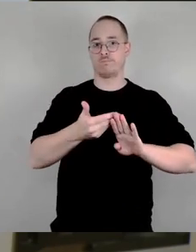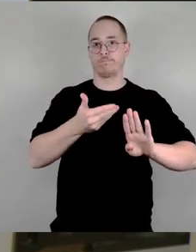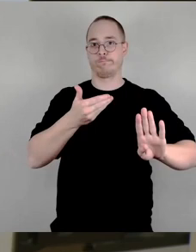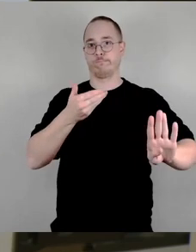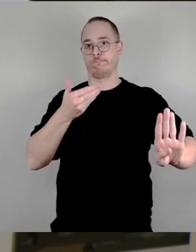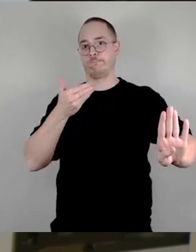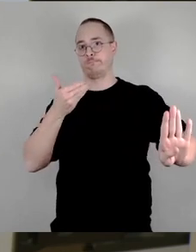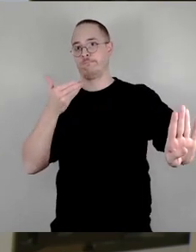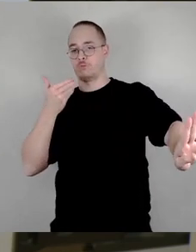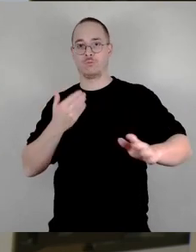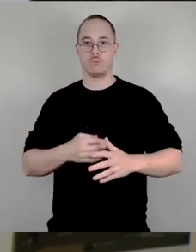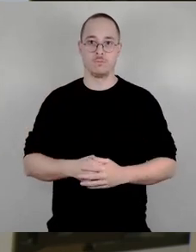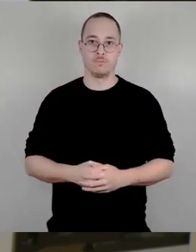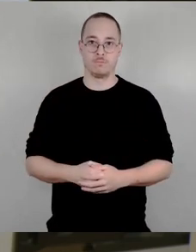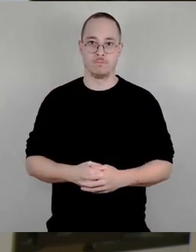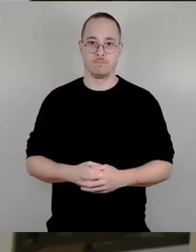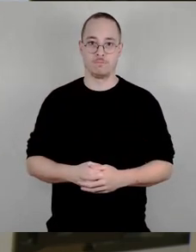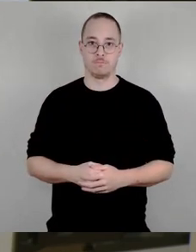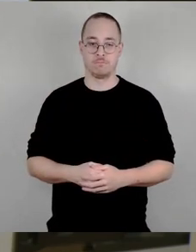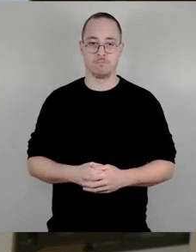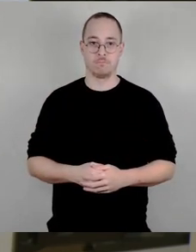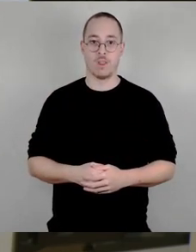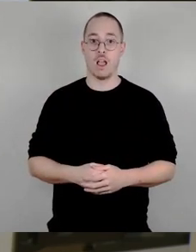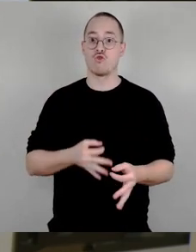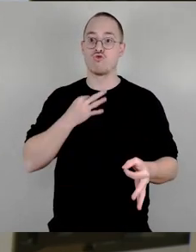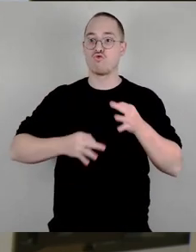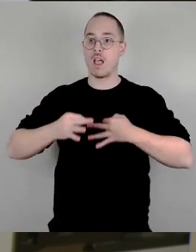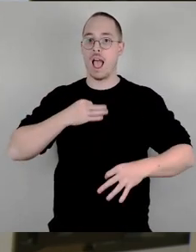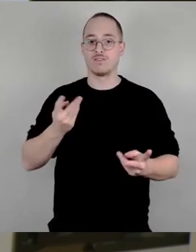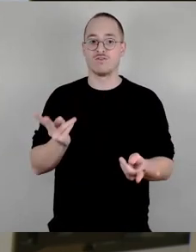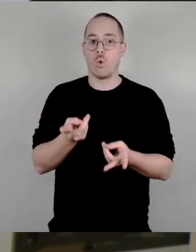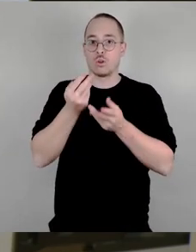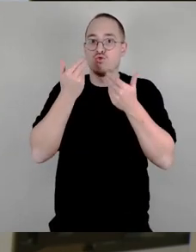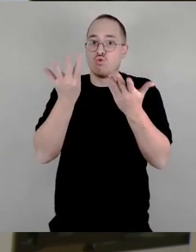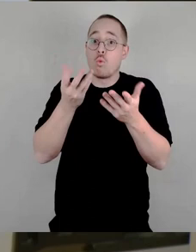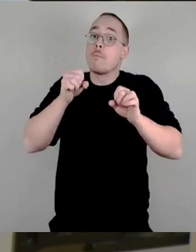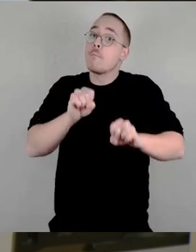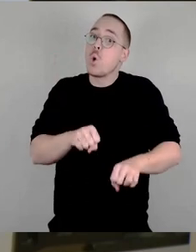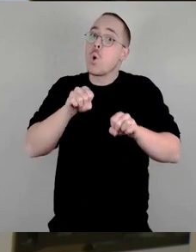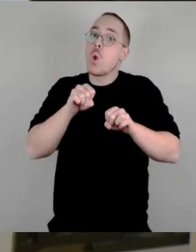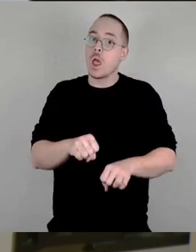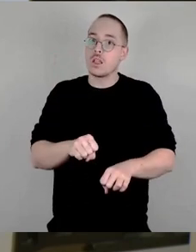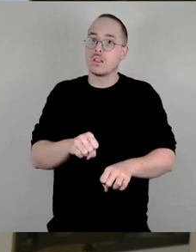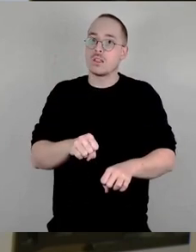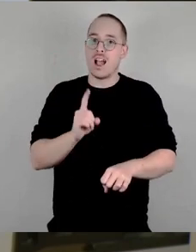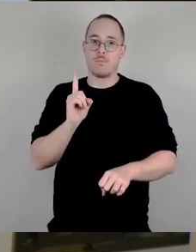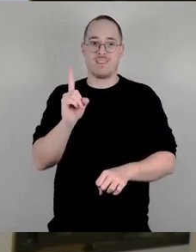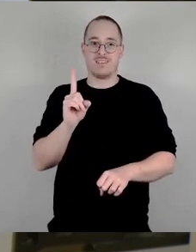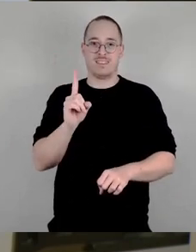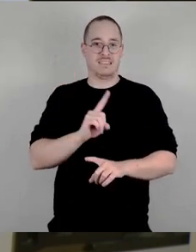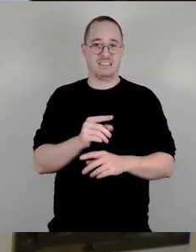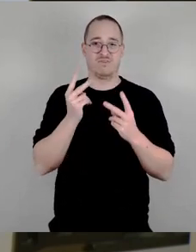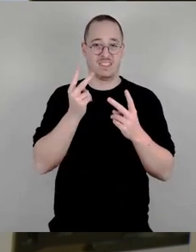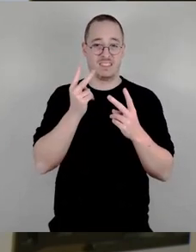Das gesundheitsfördernde Potenzial des Sports tritt hinter das Ziel, Spitzenleistungen zu erbringen, leider zurück